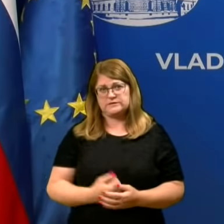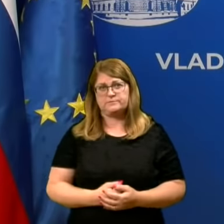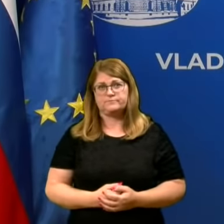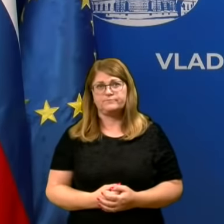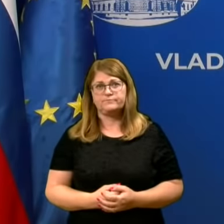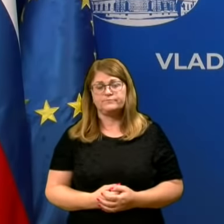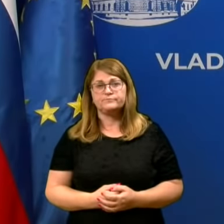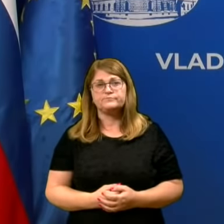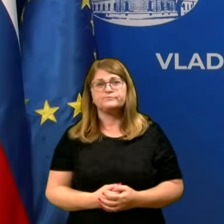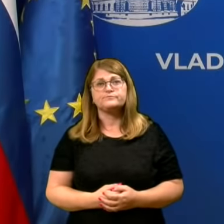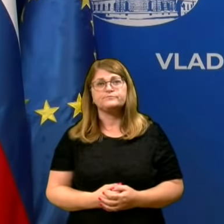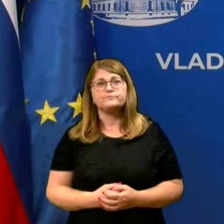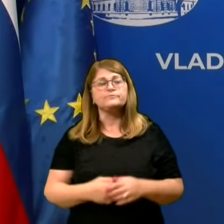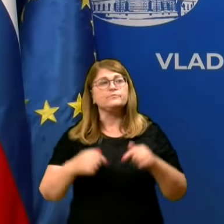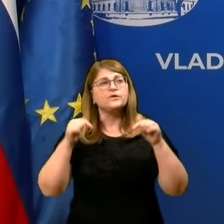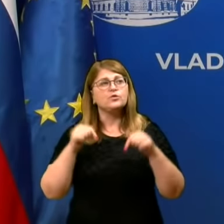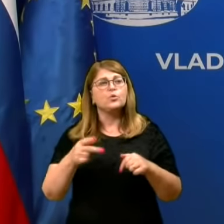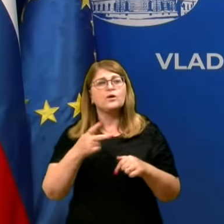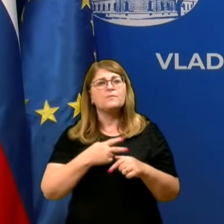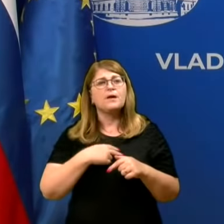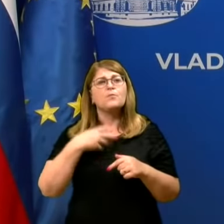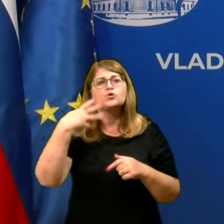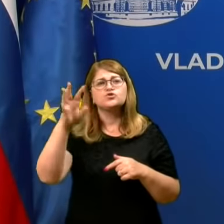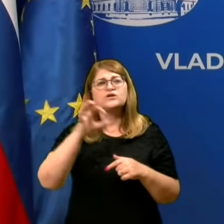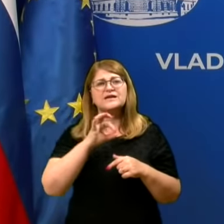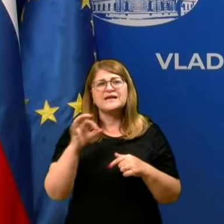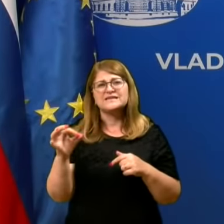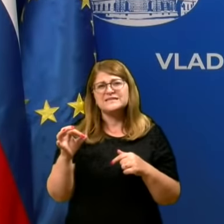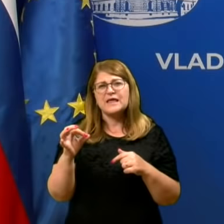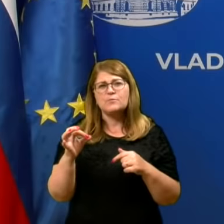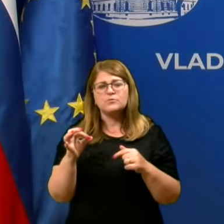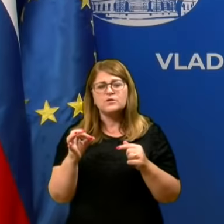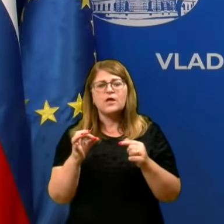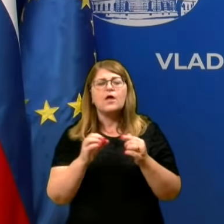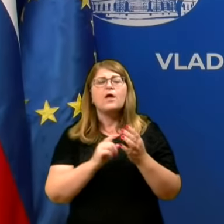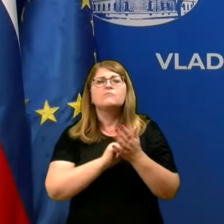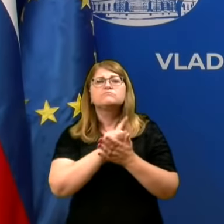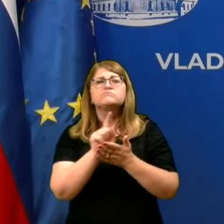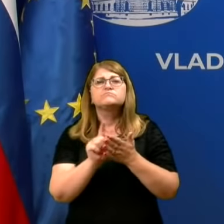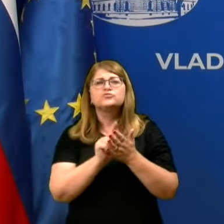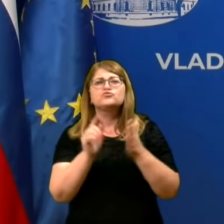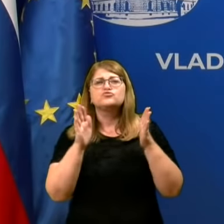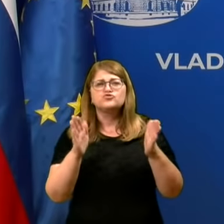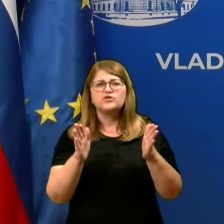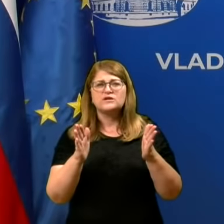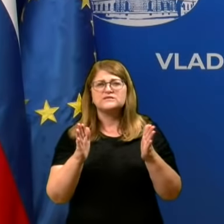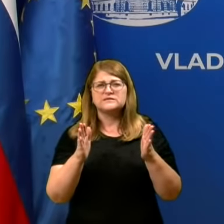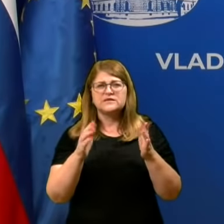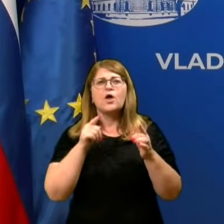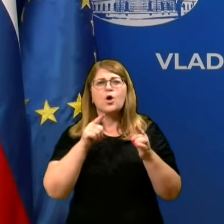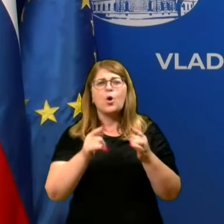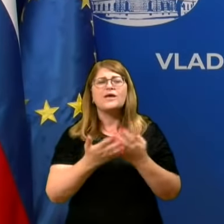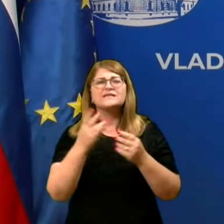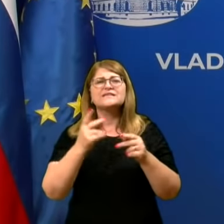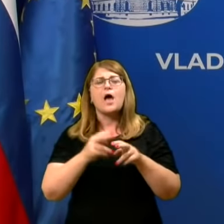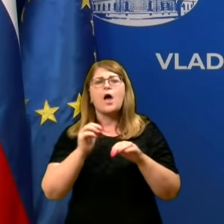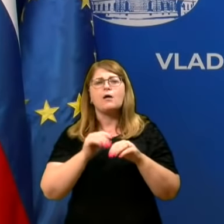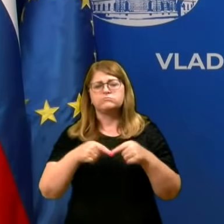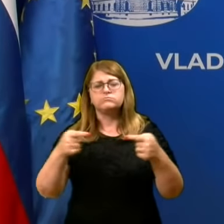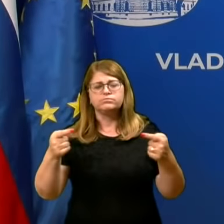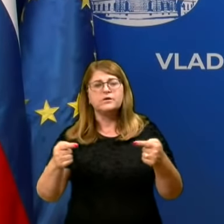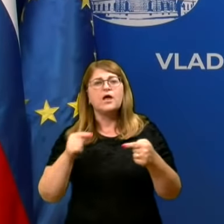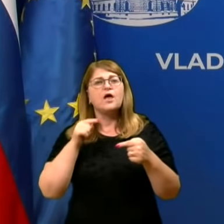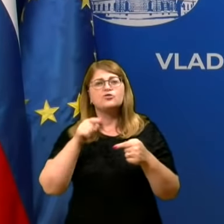Če gremo naprej, imamo tukaj prekazno 14 dnevno kumulativno incidenco na 100 tisoč po svetu. Tisti limit nekaj mi v Sloveniji smo